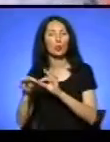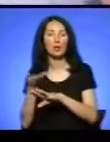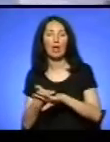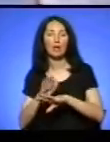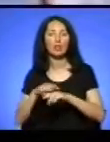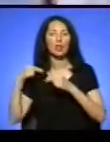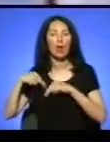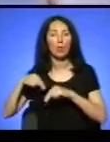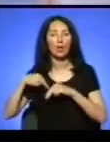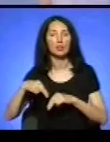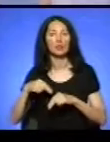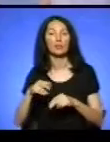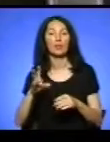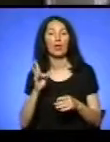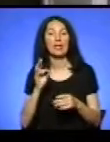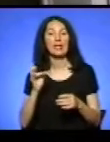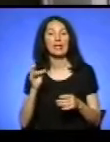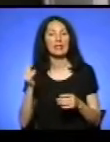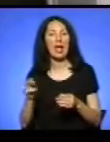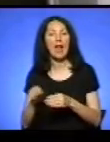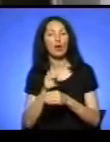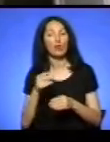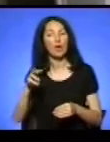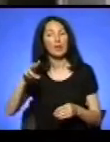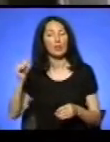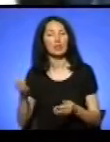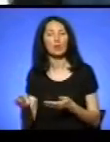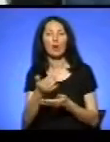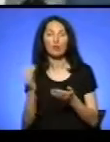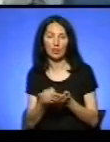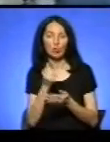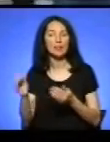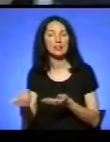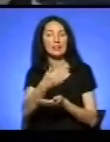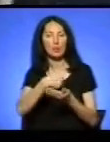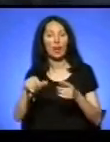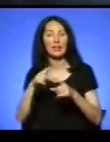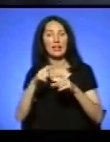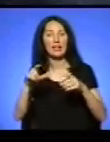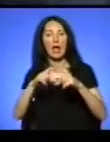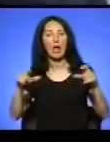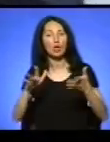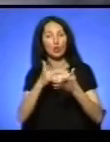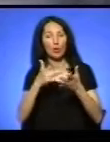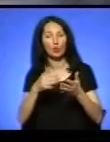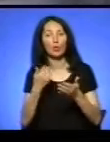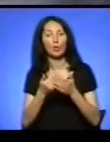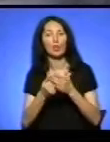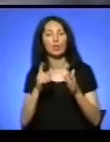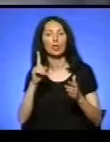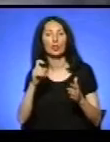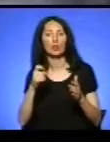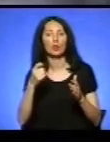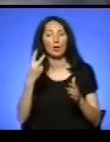Наразі на лікування Максима вдалося зібрати на картковий рахунок майже 170 тисяч гривень, каже волонтер Богдан Кіндій. Якщо б не